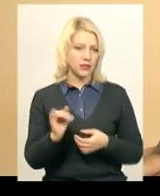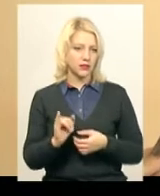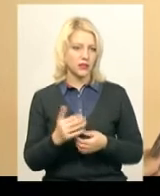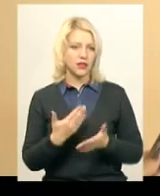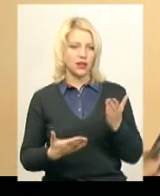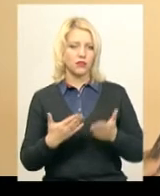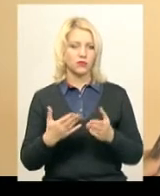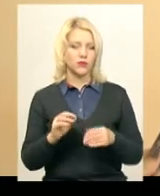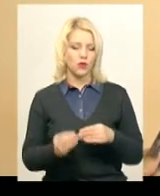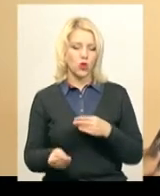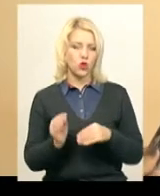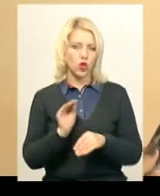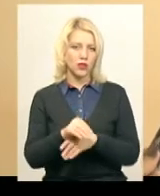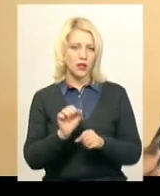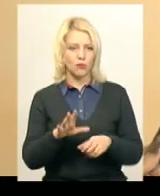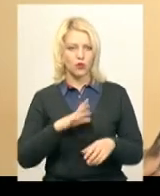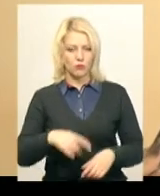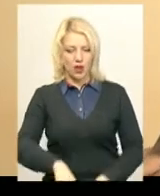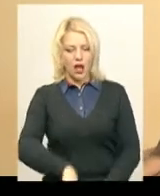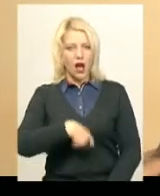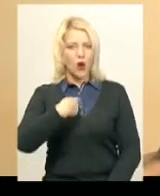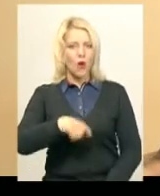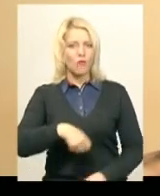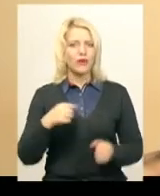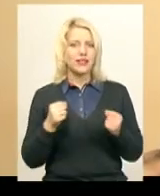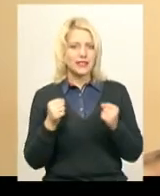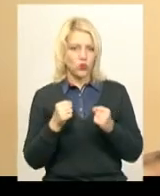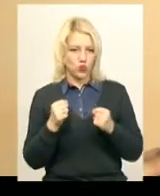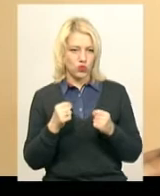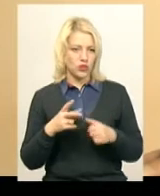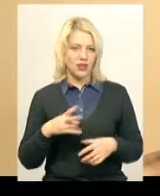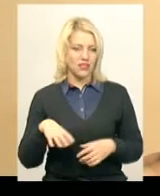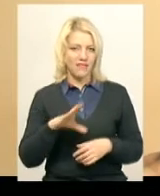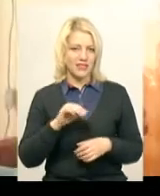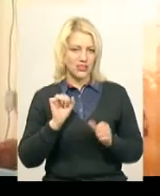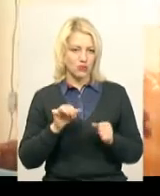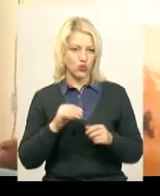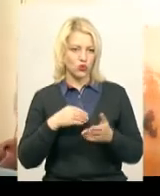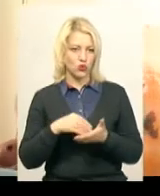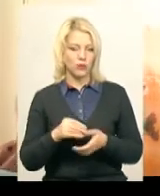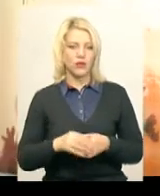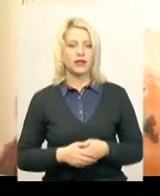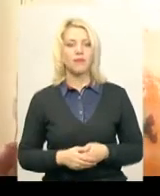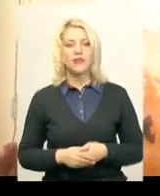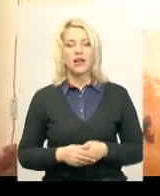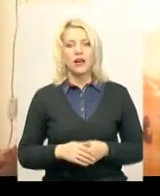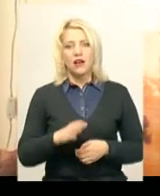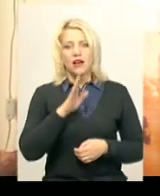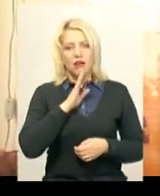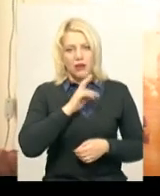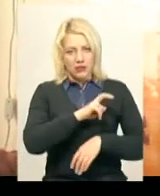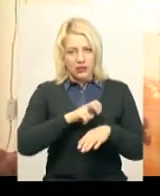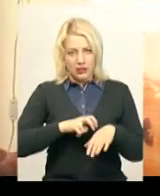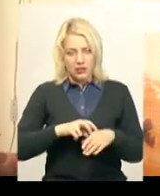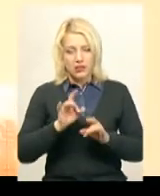додала б якийсь комбинезончик, бо не всі зможуть купити. Акушер-гінеколог Литичівської районної